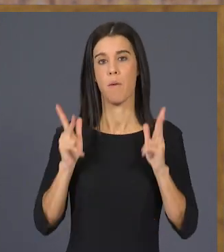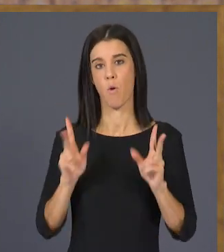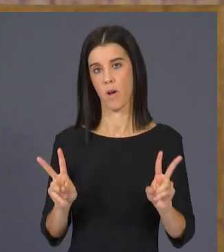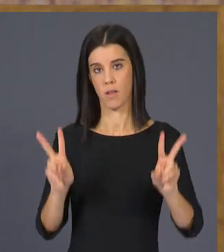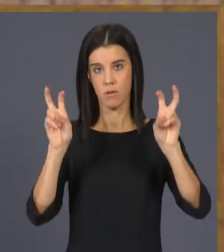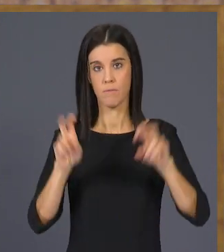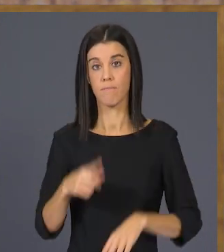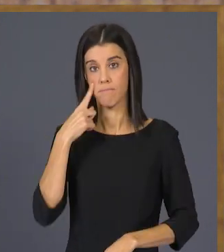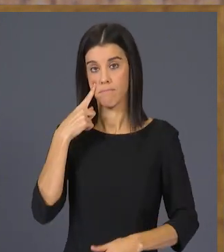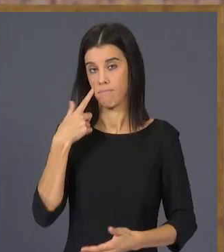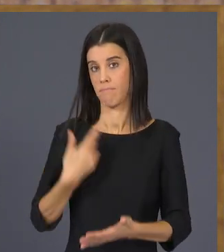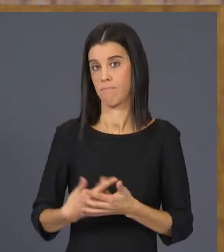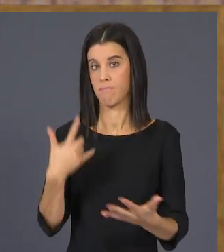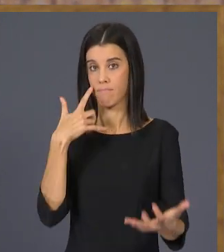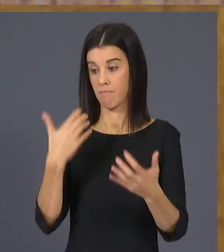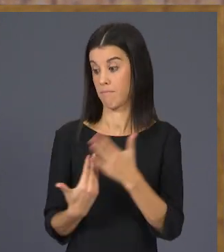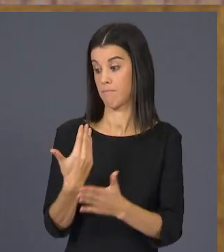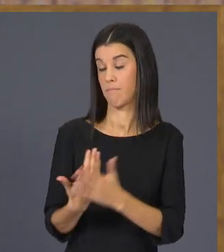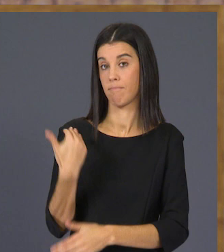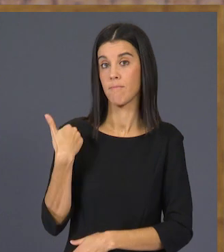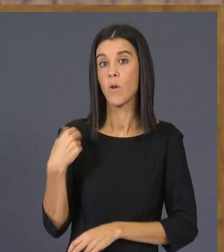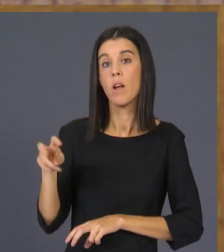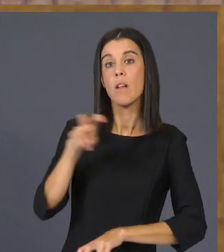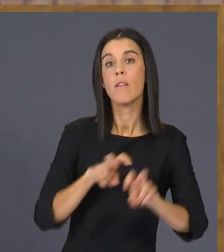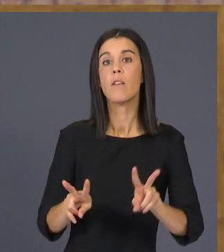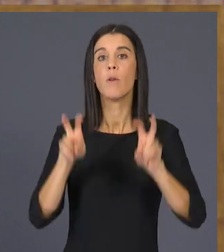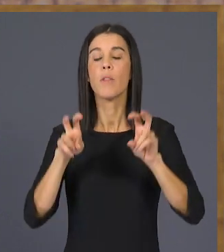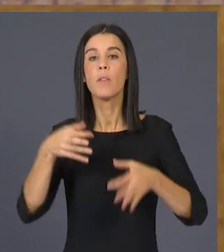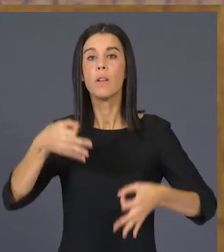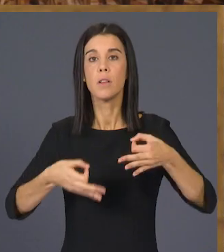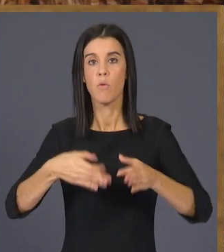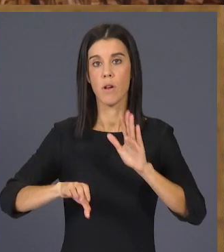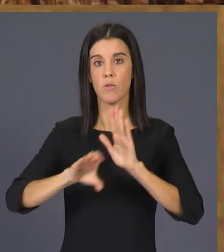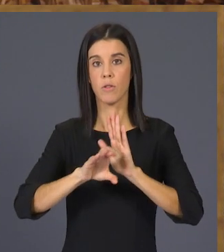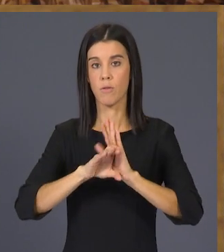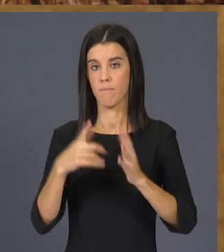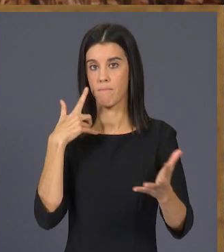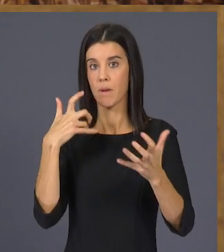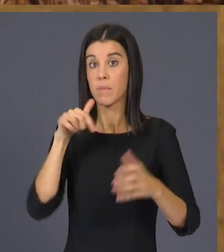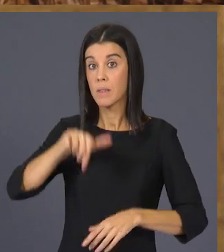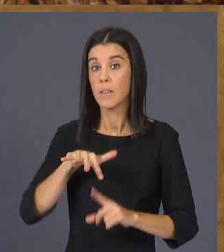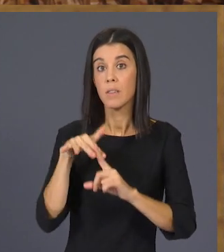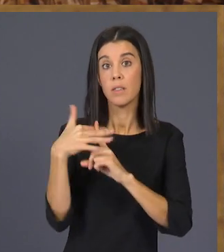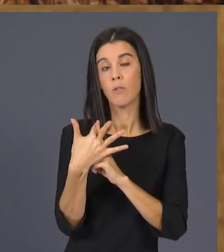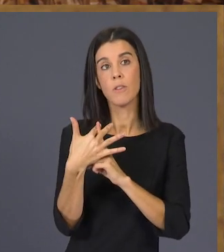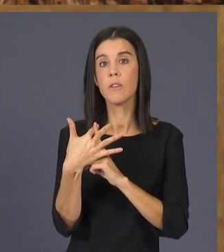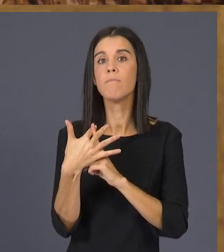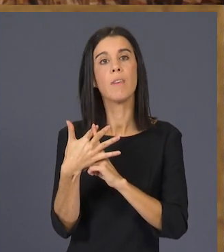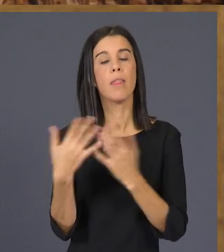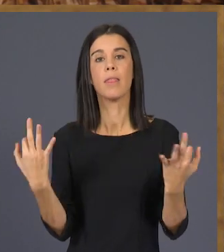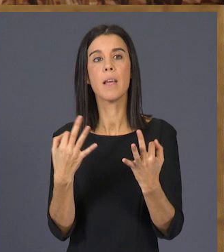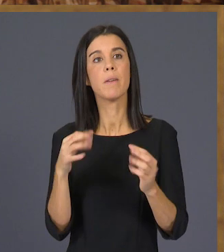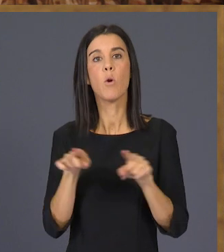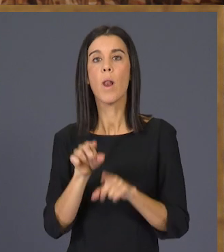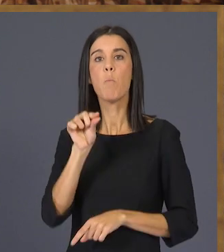Ho hem constatat estos dies, ara, amb la renovació del Tribunal Constitucional. aquest fet hauria de significar un